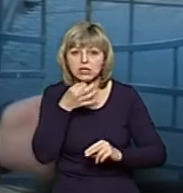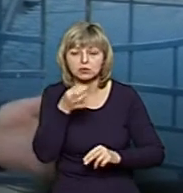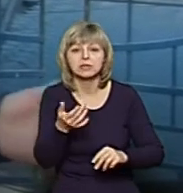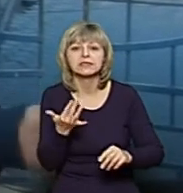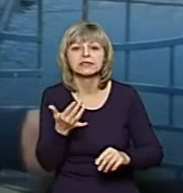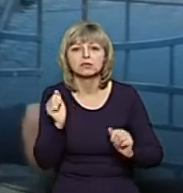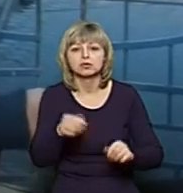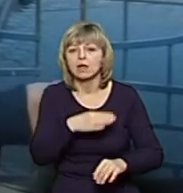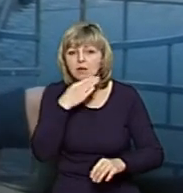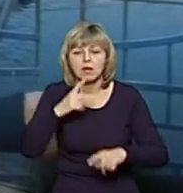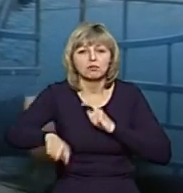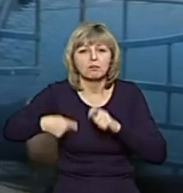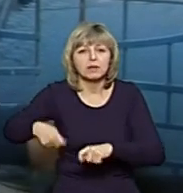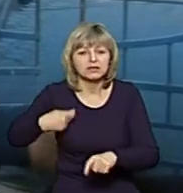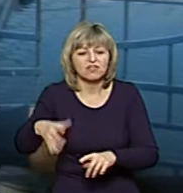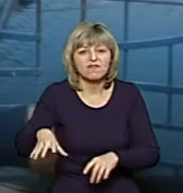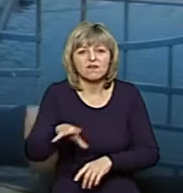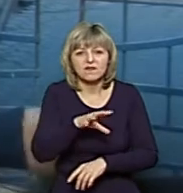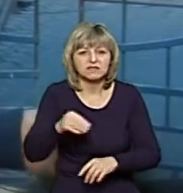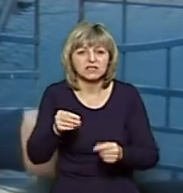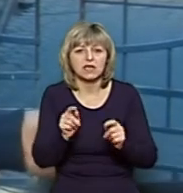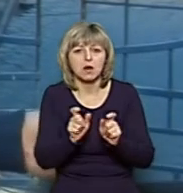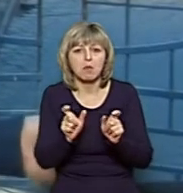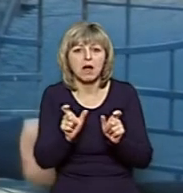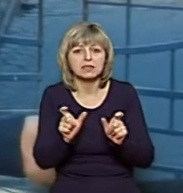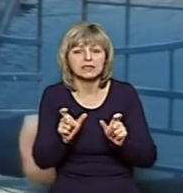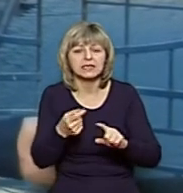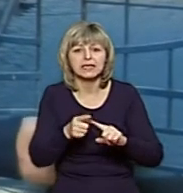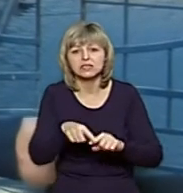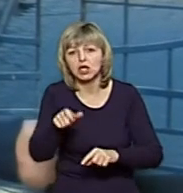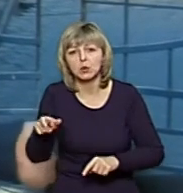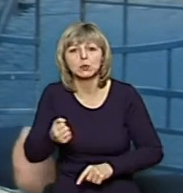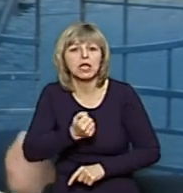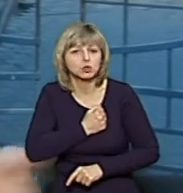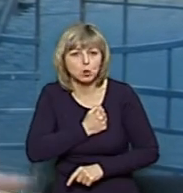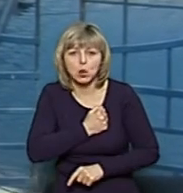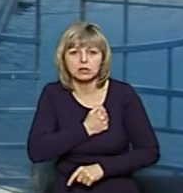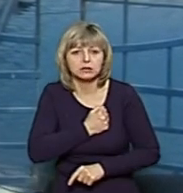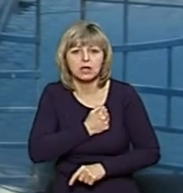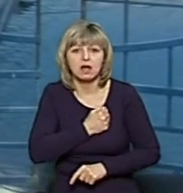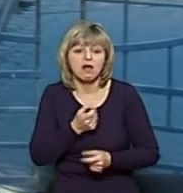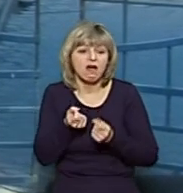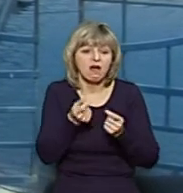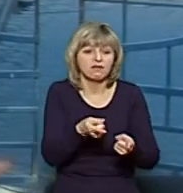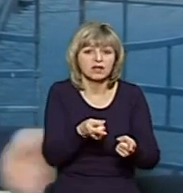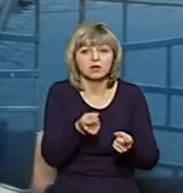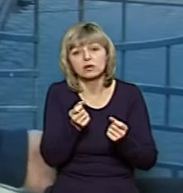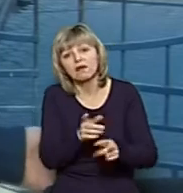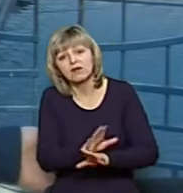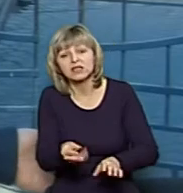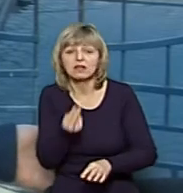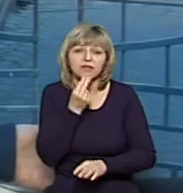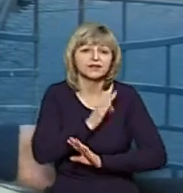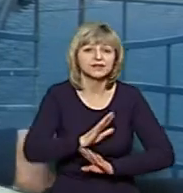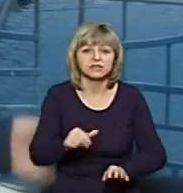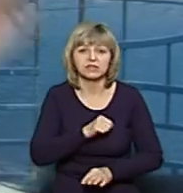скільки буде марнотратства в цих всіх магазинах. Це людей шкода, потім його не викинеш, не з